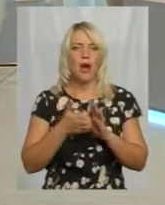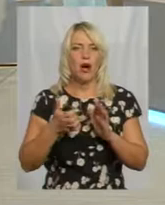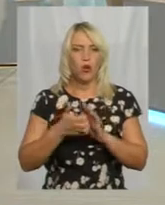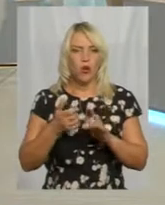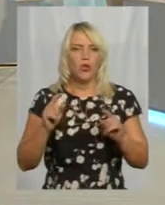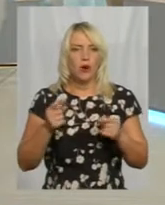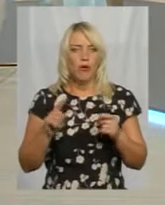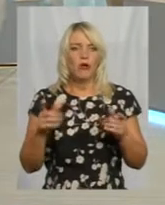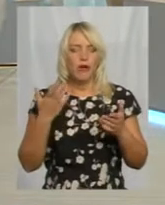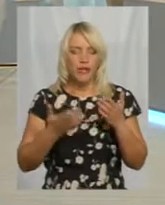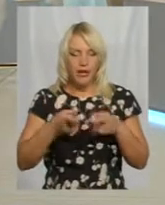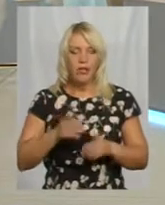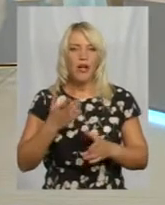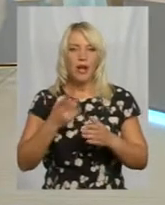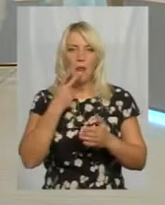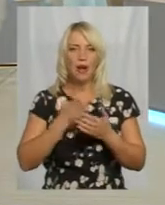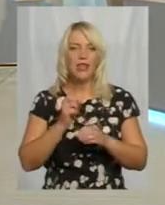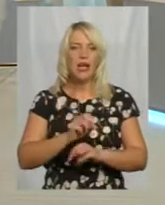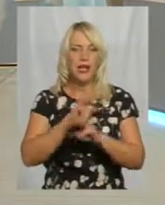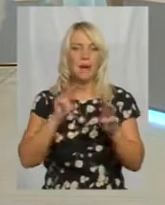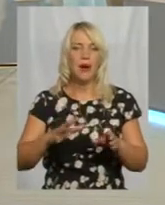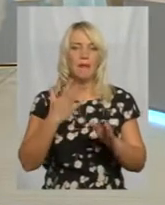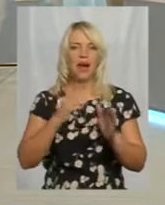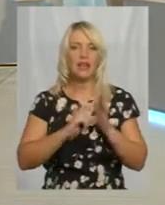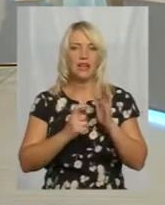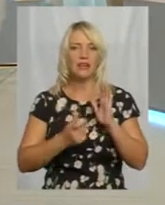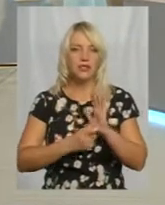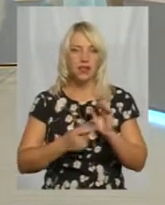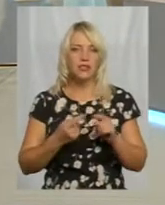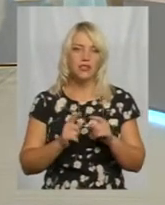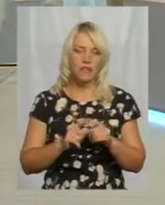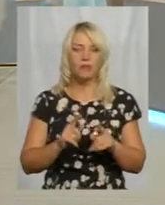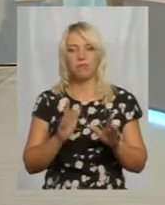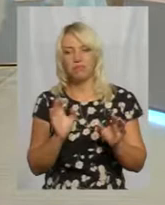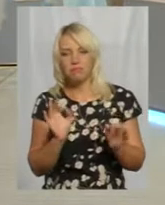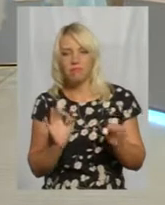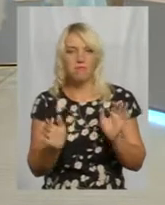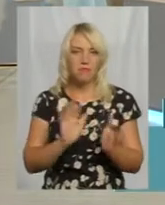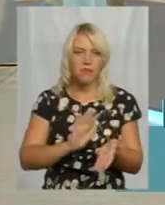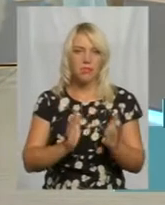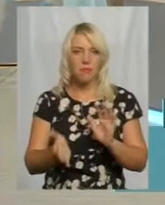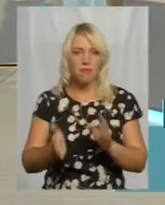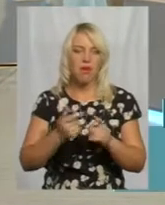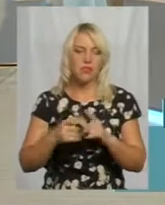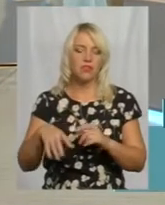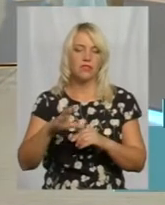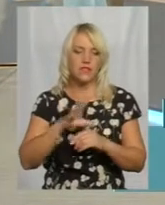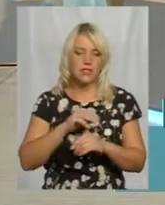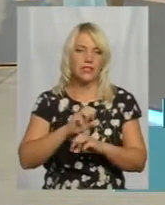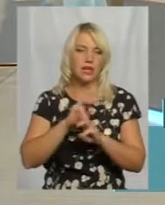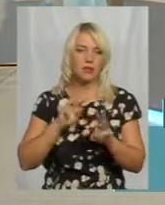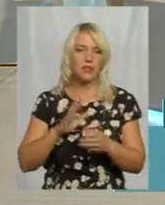дійсно, якщо подивитись на забезпеченість п'ятів-п'ятих класів, більш-менш вже в більшості підручниками забезпечені.